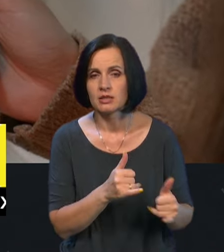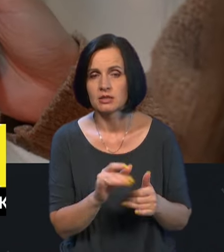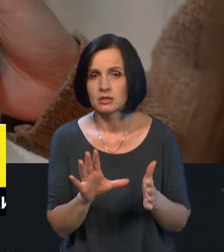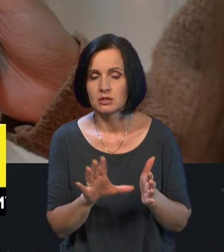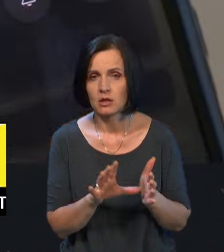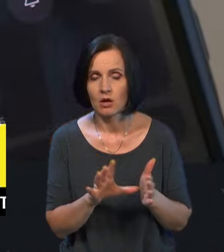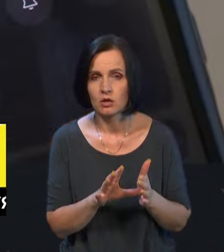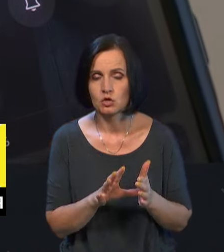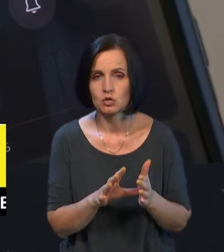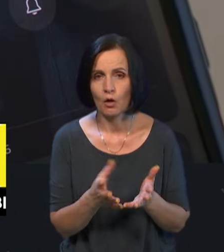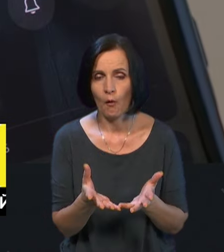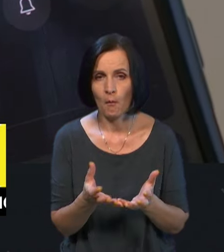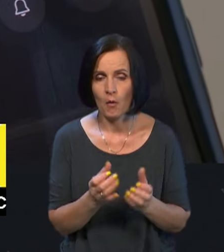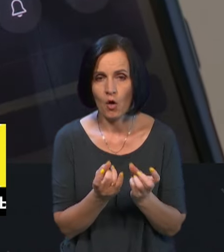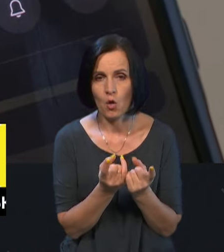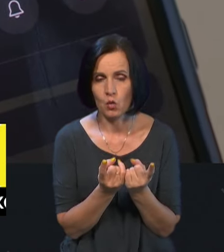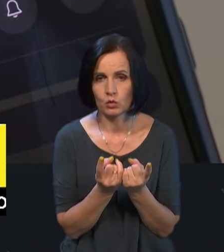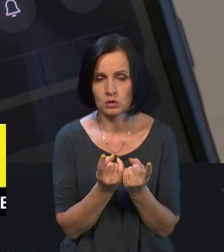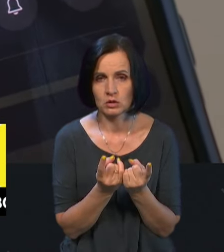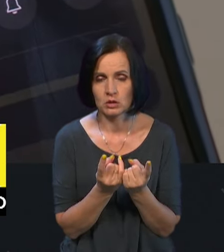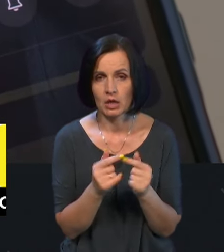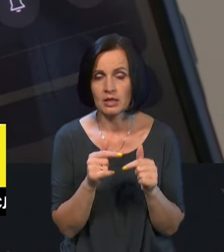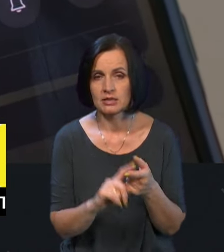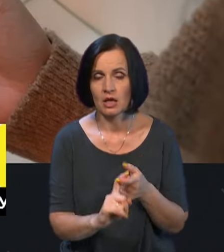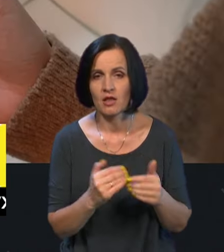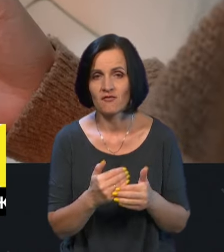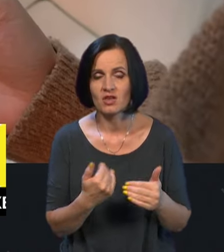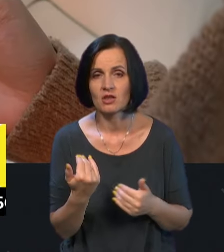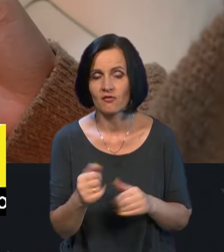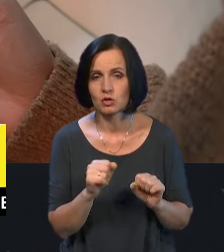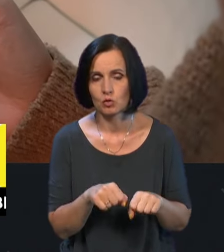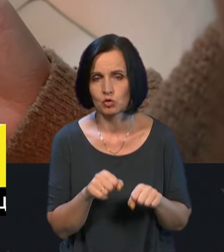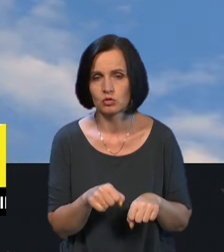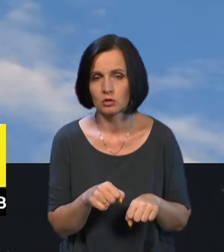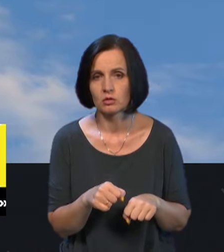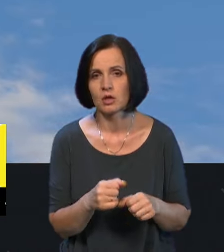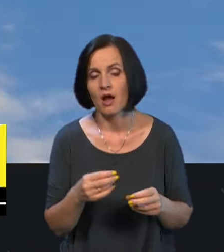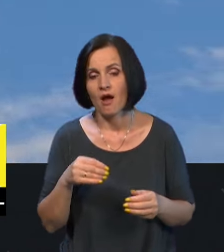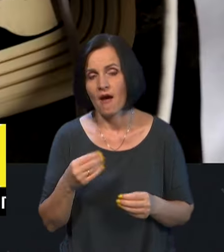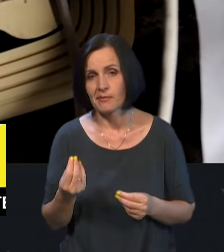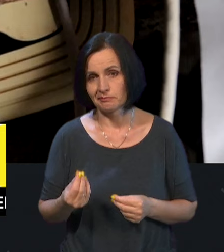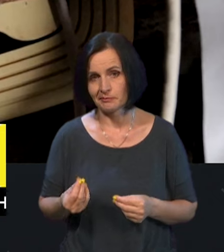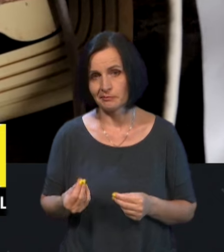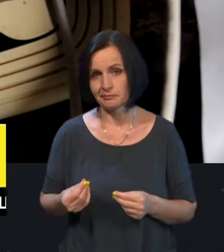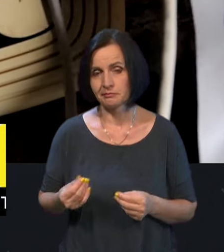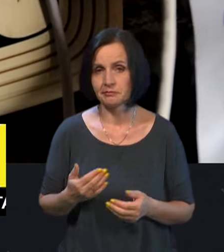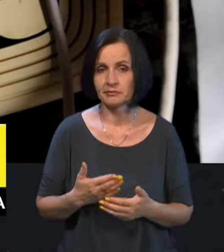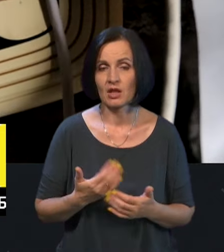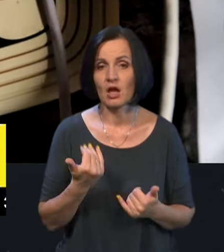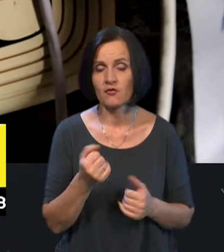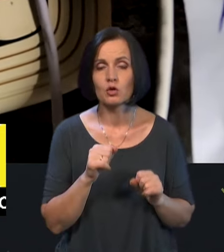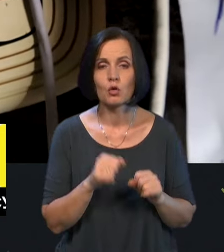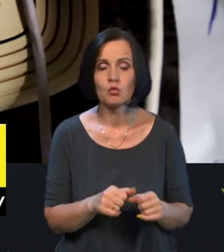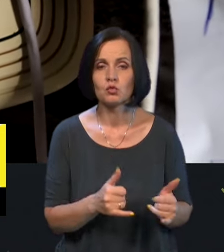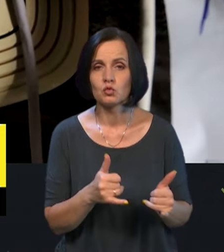ваш роутер, тут вже все залежить від ваших можливостей, від гаманця, ви можете забезпечити